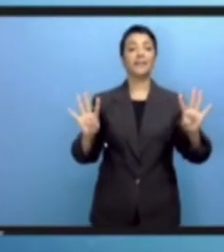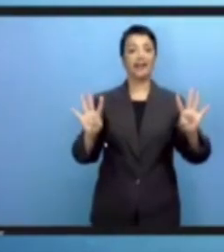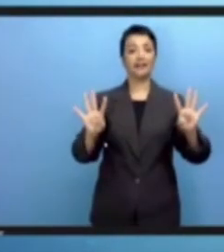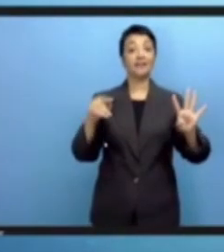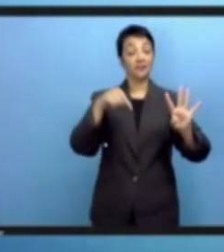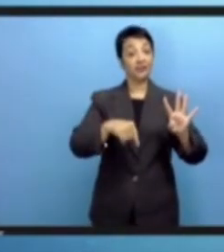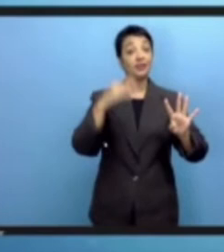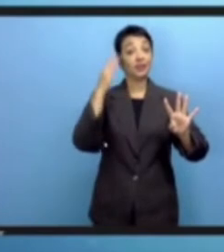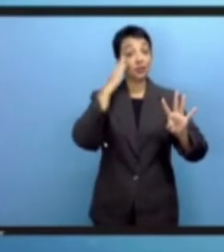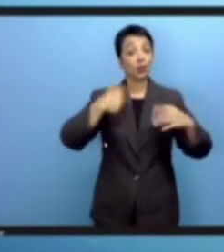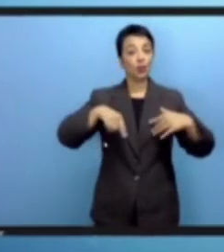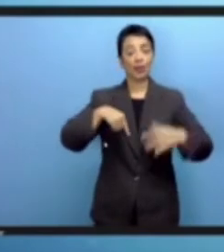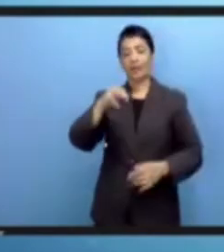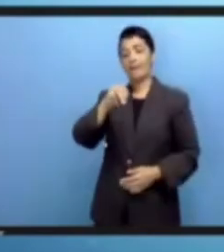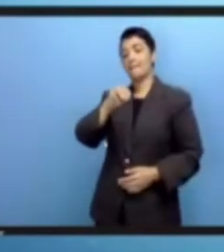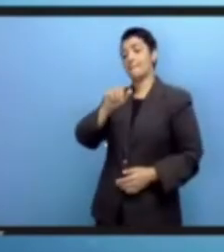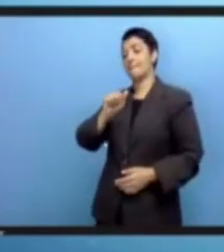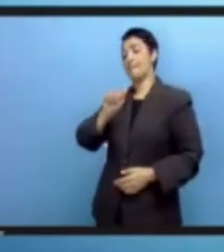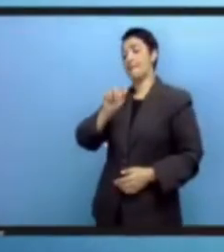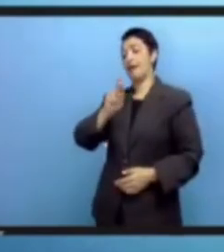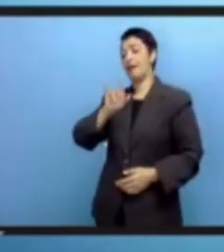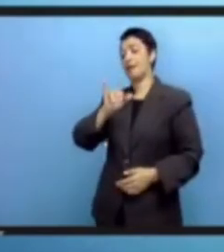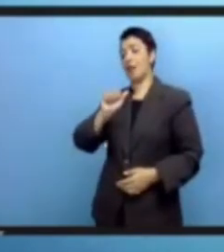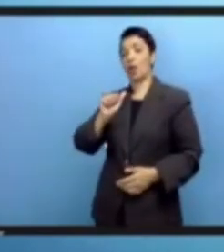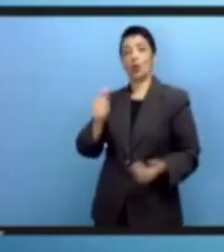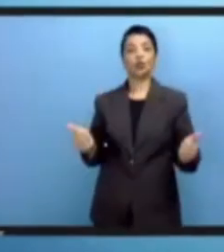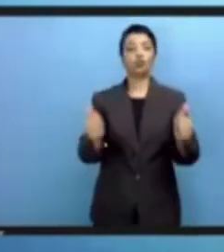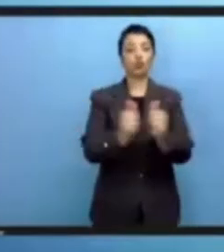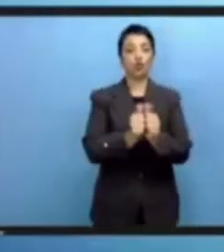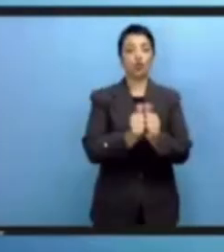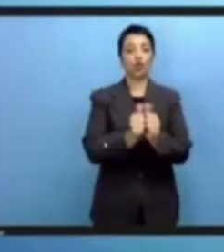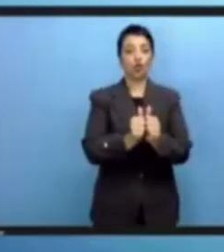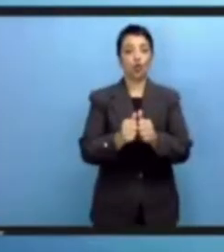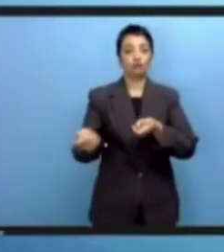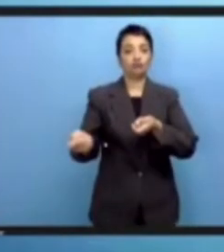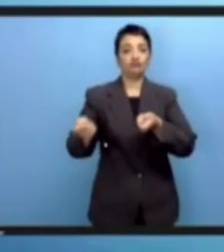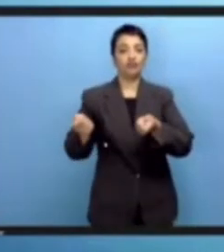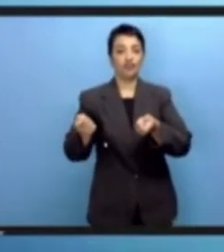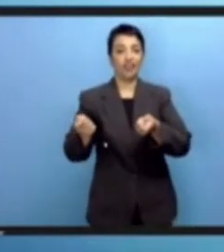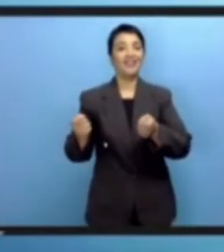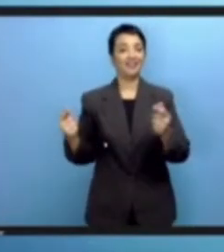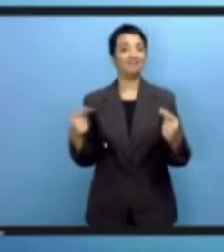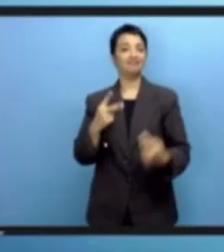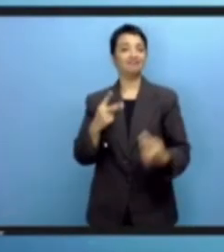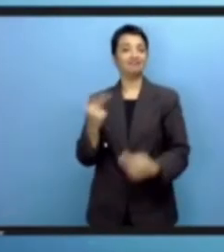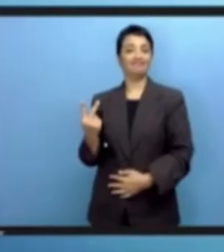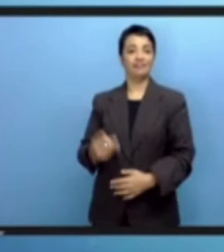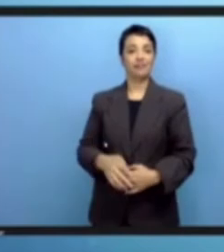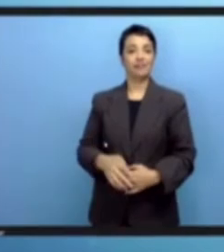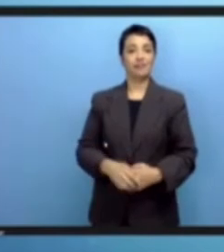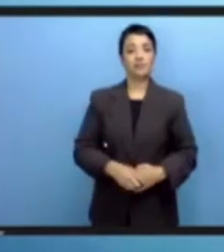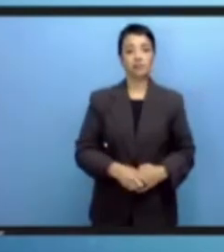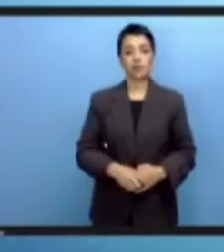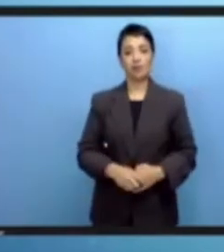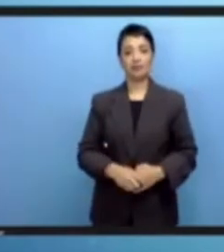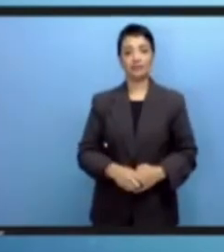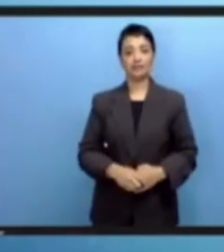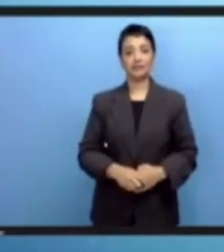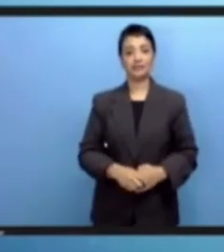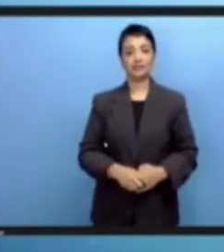المنتدى الحديث العهد الذي يشارك فينسيرف